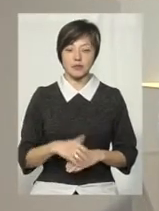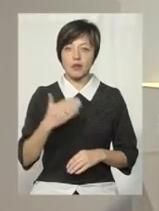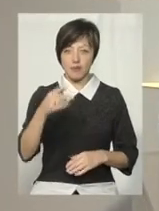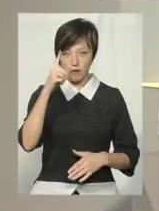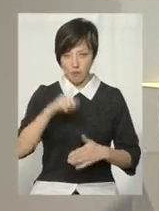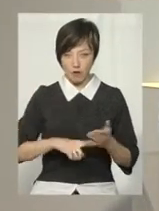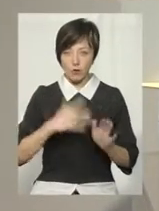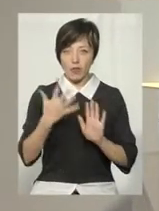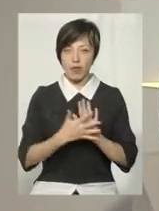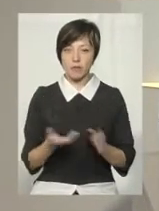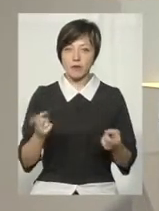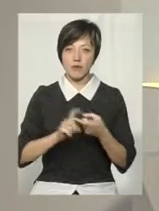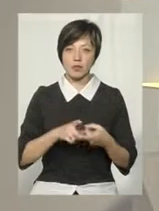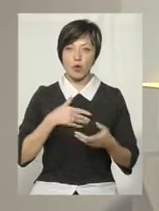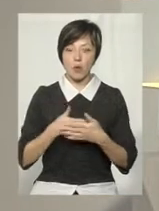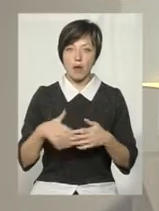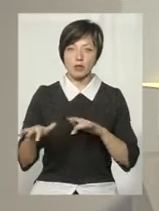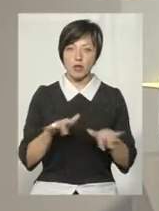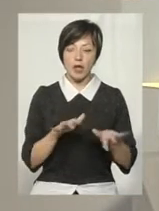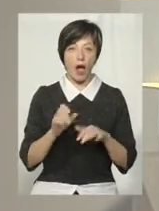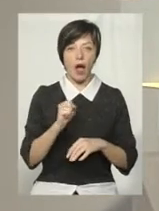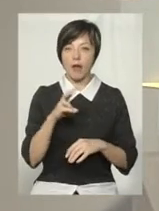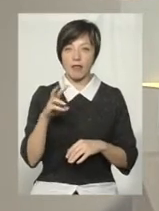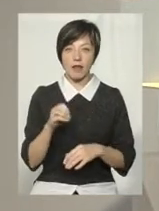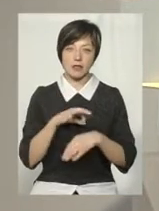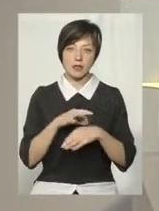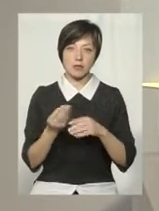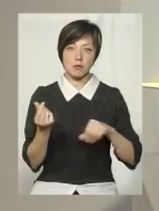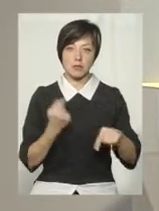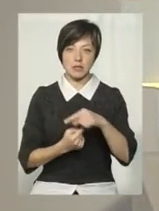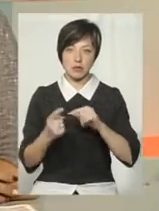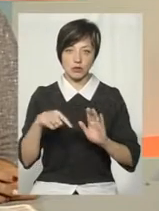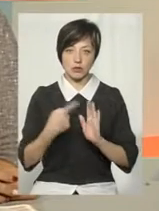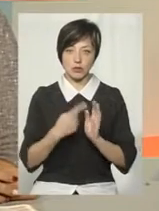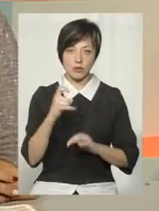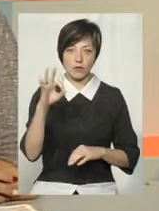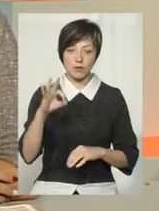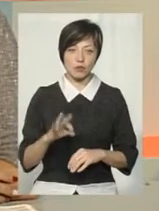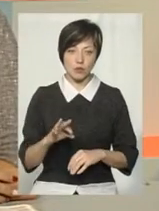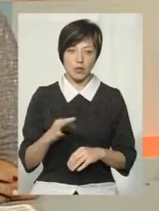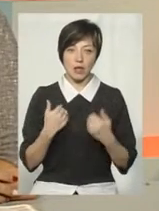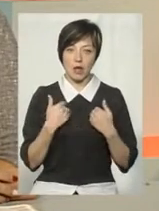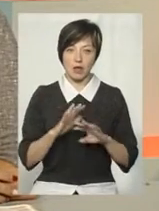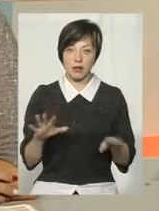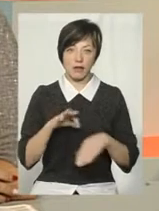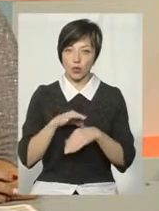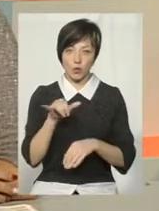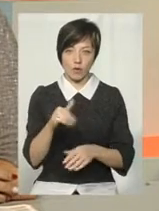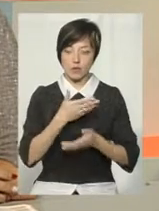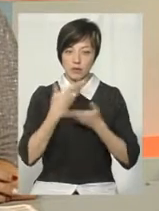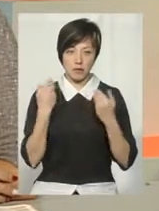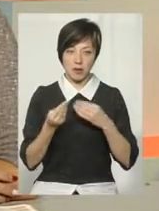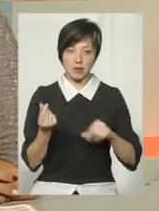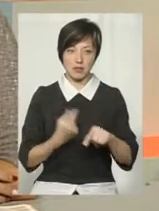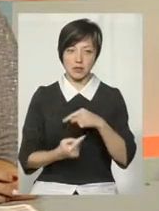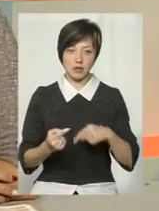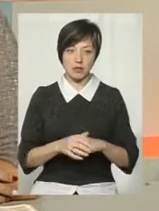напад пов'язаний саме з громадською діяльністю, а не із веденням бізнесу? На 100% я не веду бізнесу. У вас немає бізнесу?